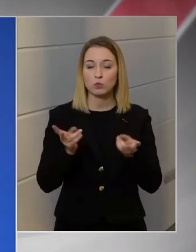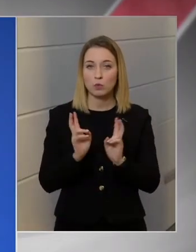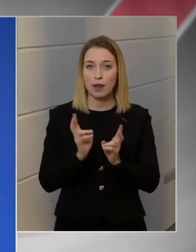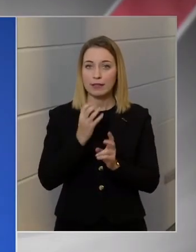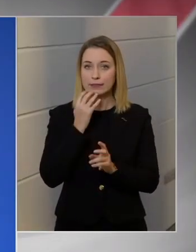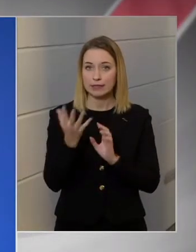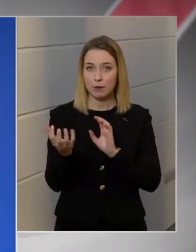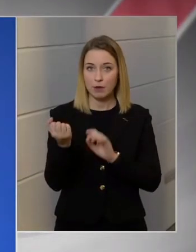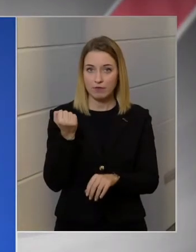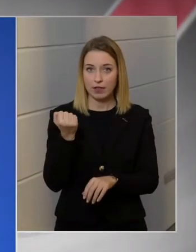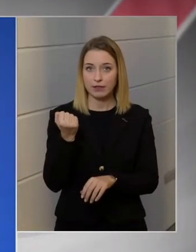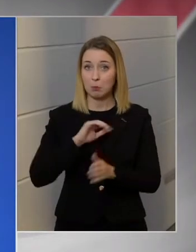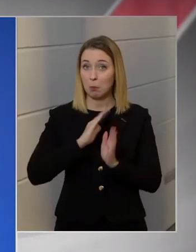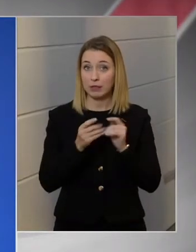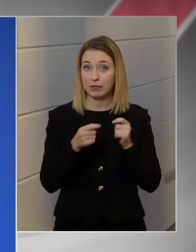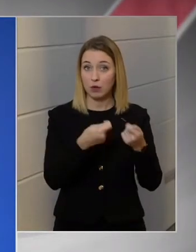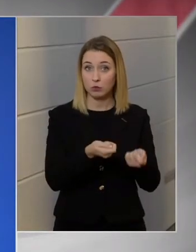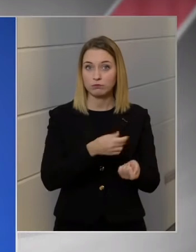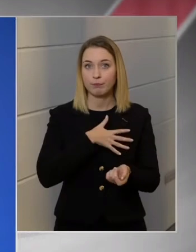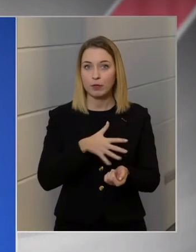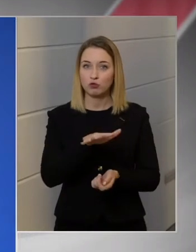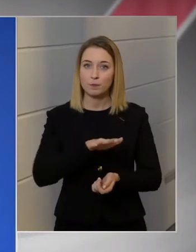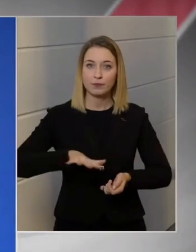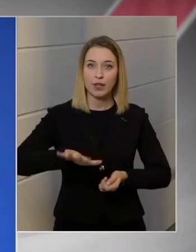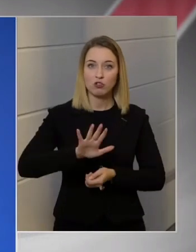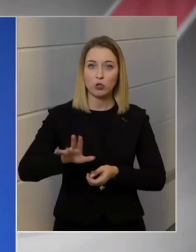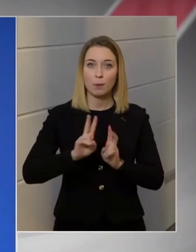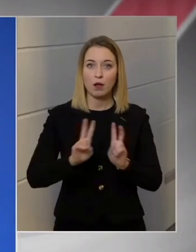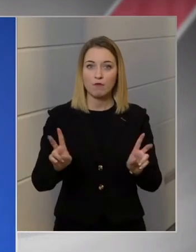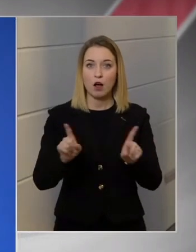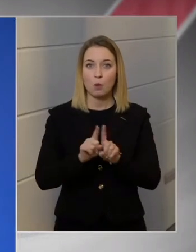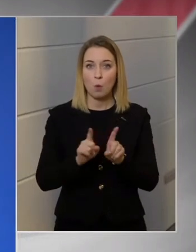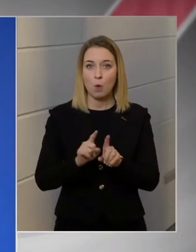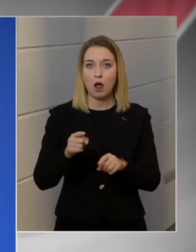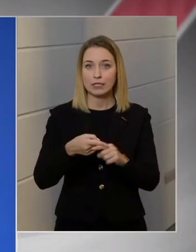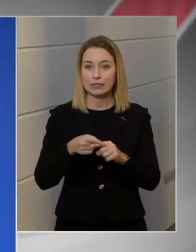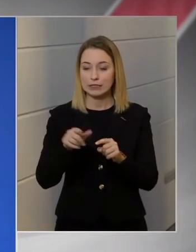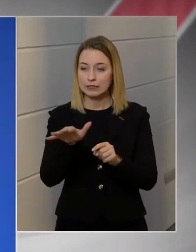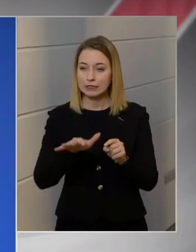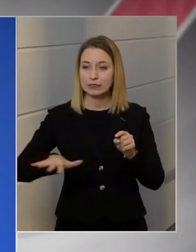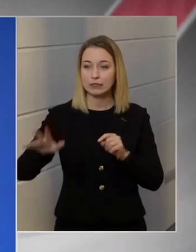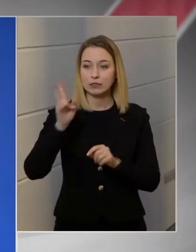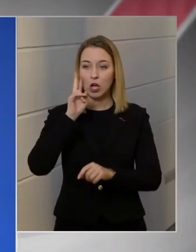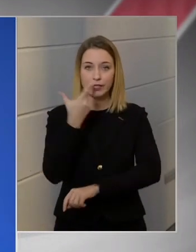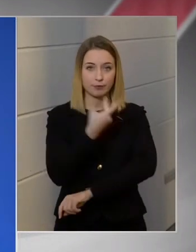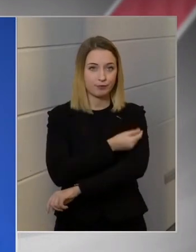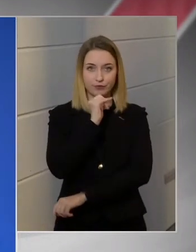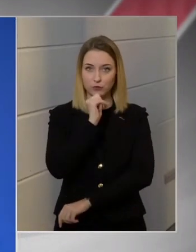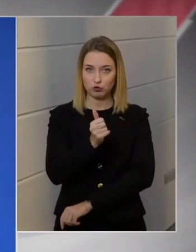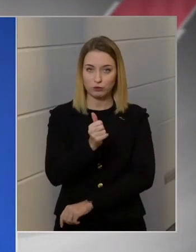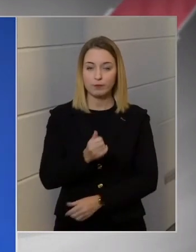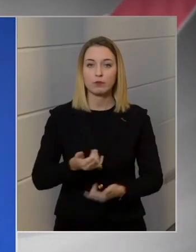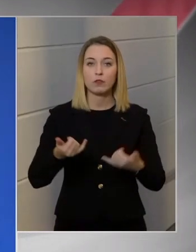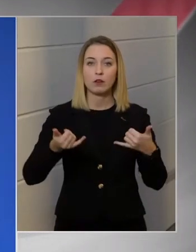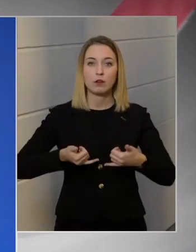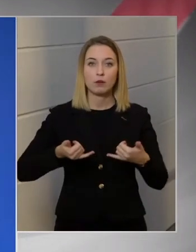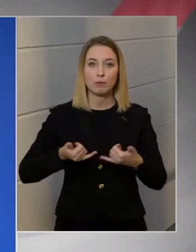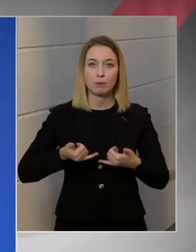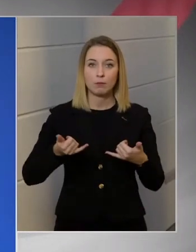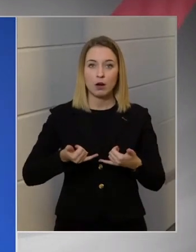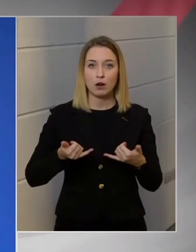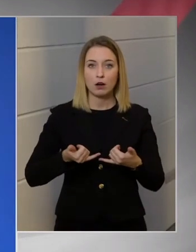tehát minden adott. Ennek elnére a társadalomnak van egy olyan része, aki nem oltatta be magát, és ma az, hogy milyen